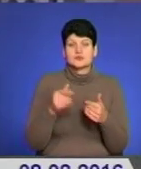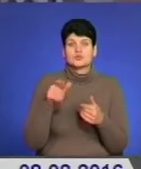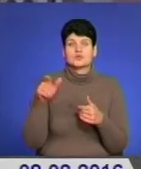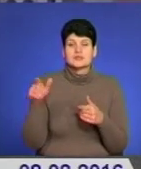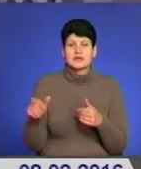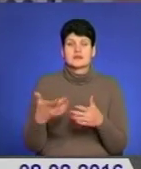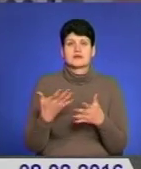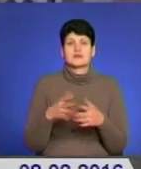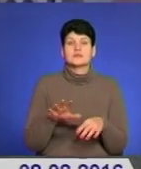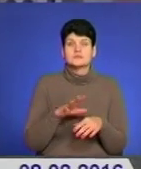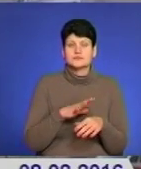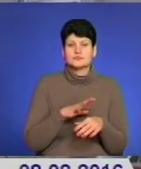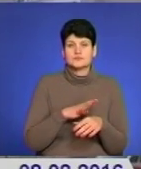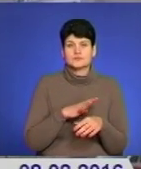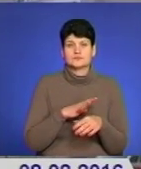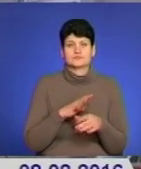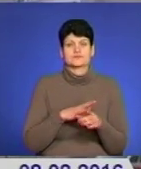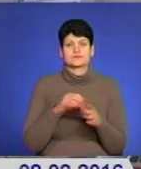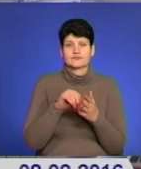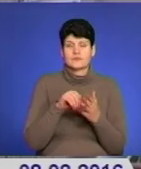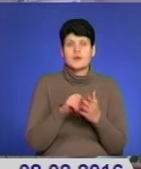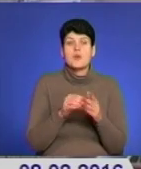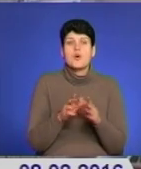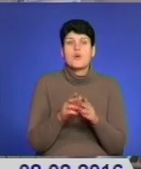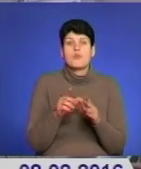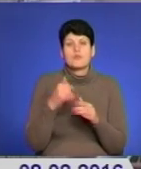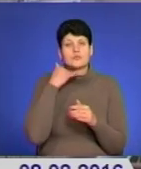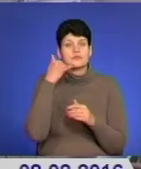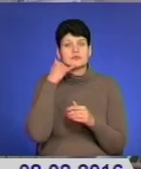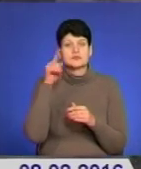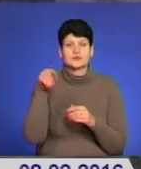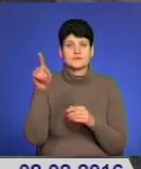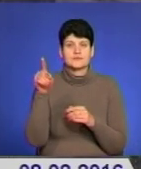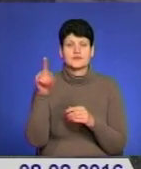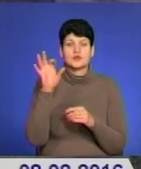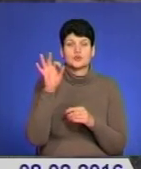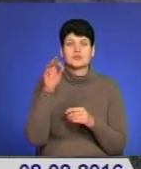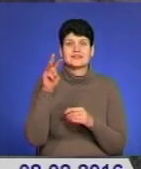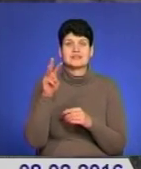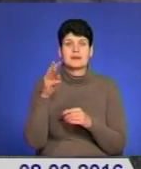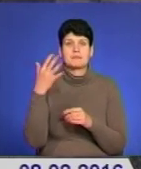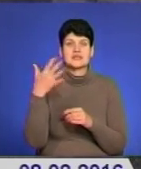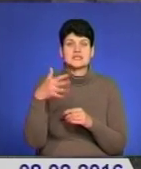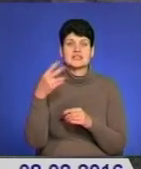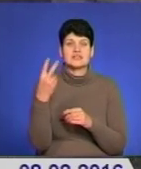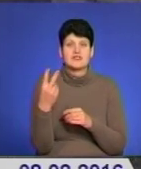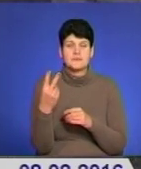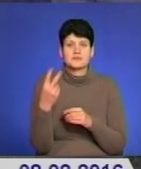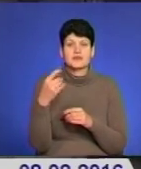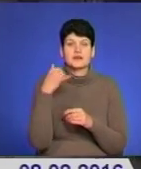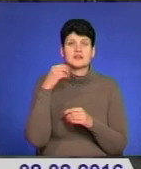які потерпіли від подібного шахрайства, повідомляти про це за телефонами у Тернополі. Код 0352, телефон